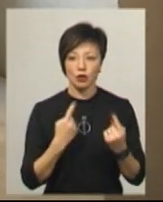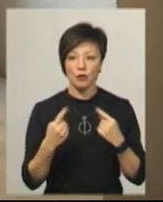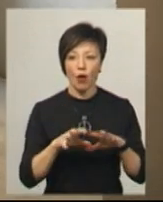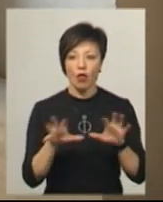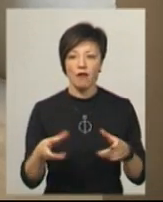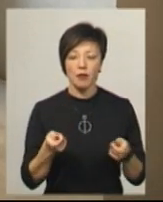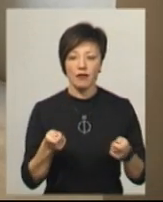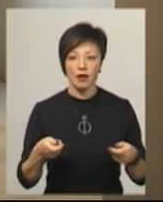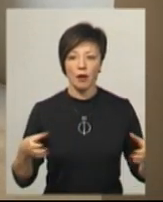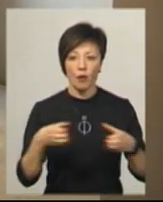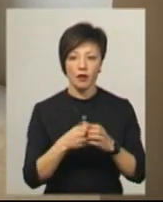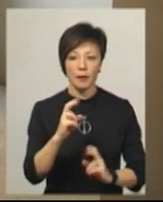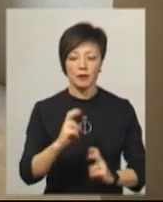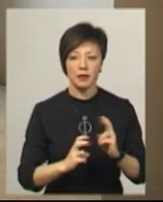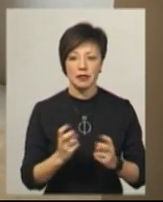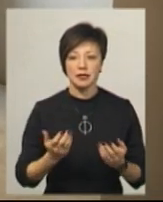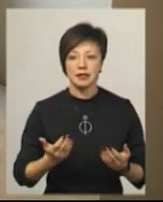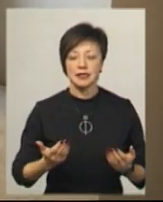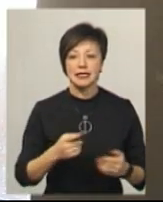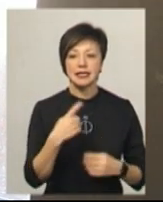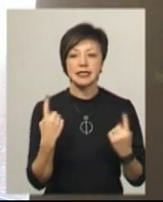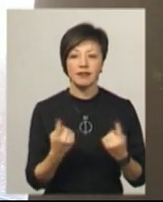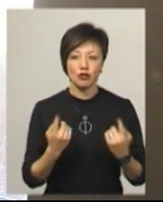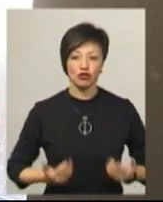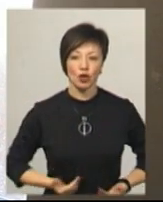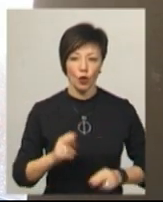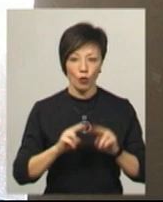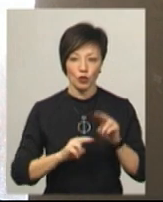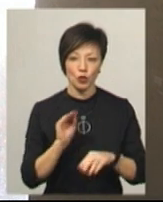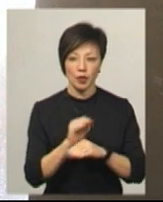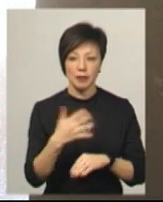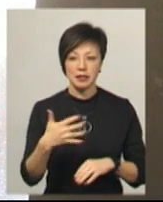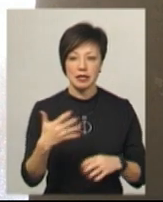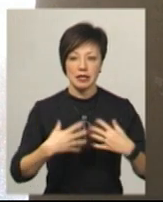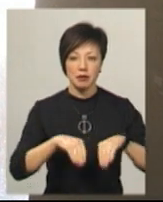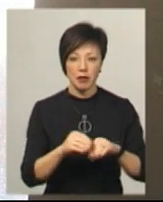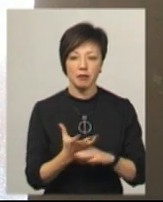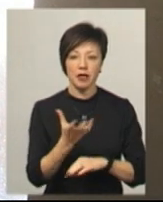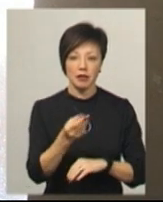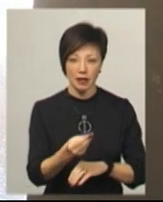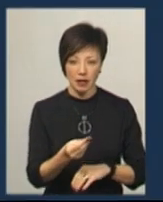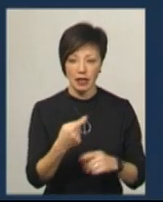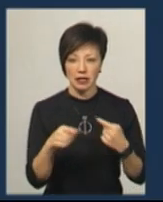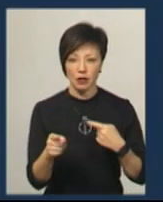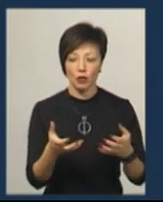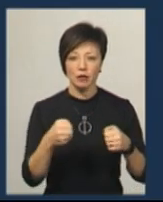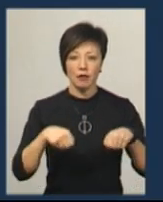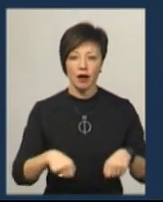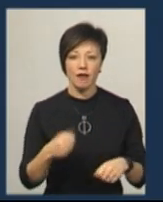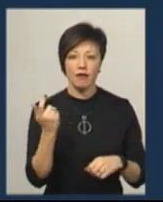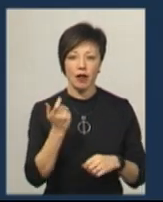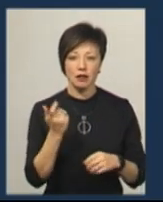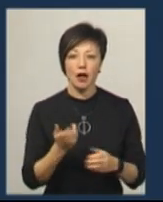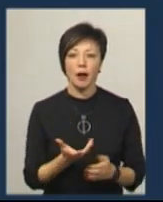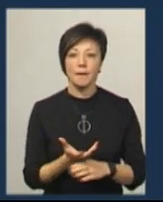правлення колективного підприємства «Цивіль Житлобу» Тамара Онишко. Додає, 50 сімей сплатили різницю та отримали право власності. Піднімалися